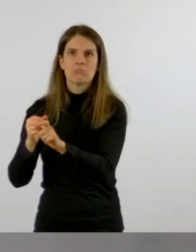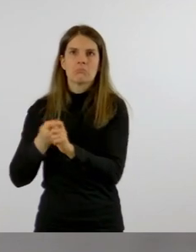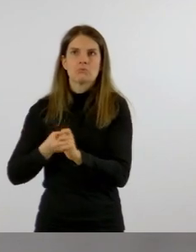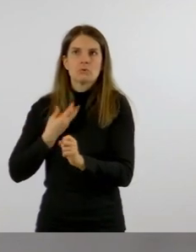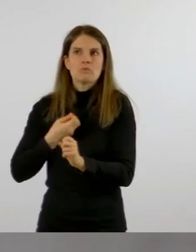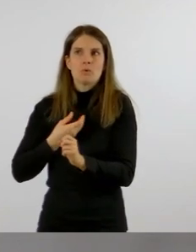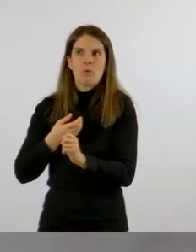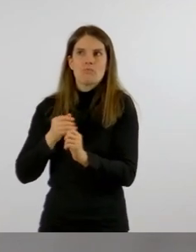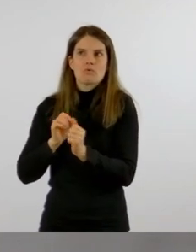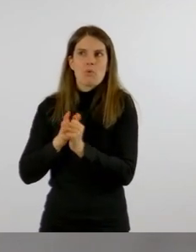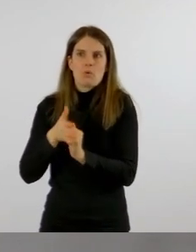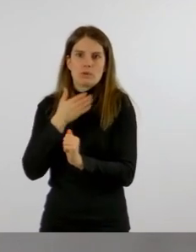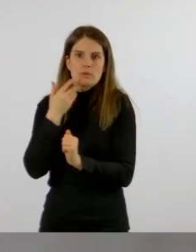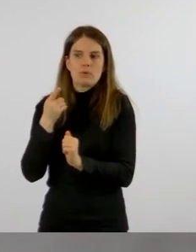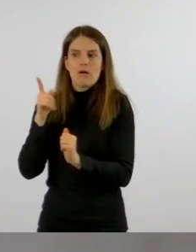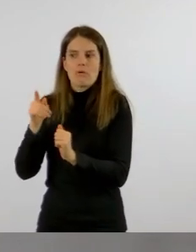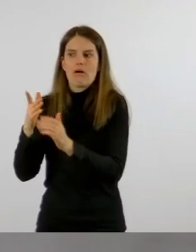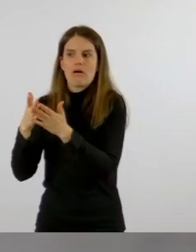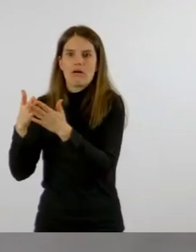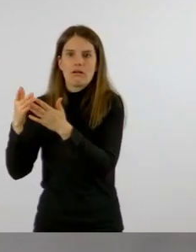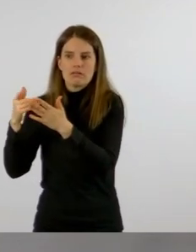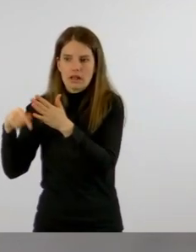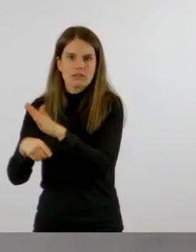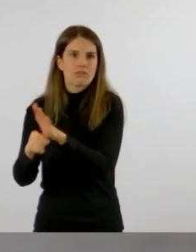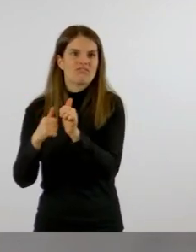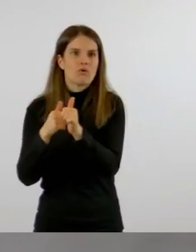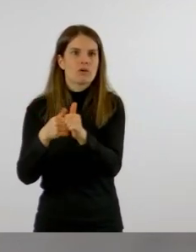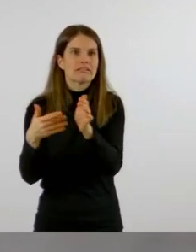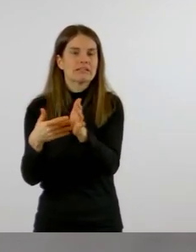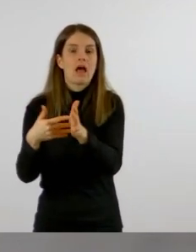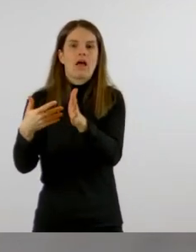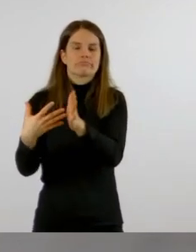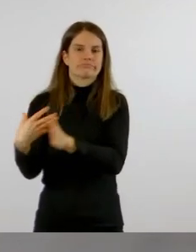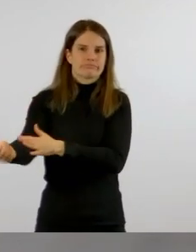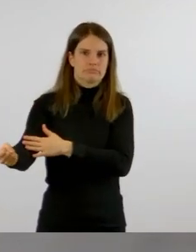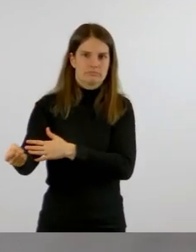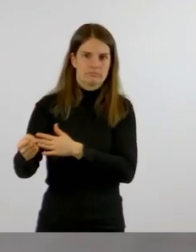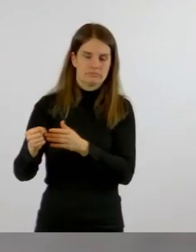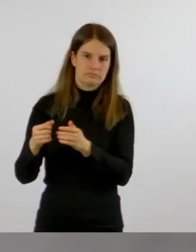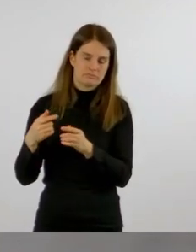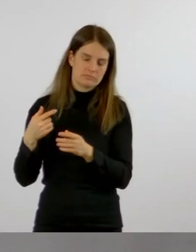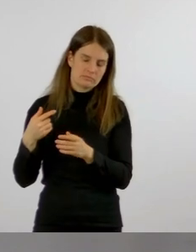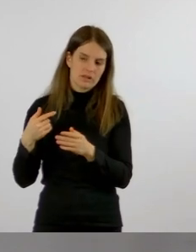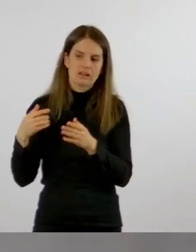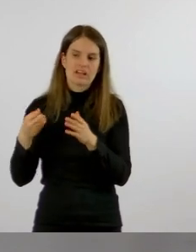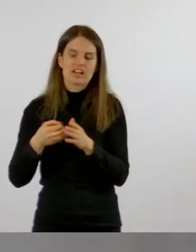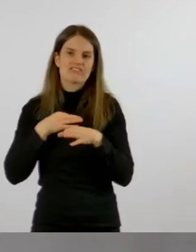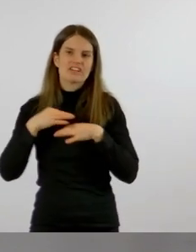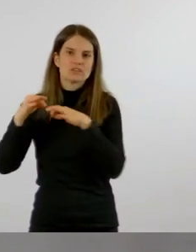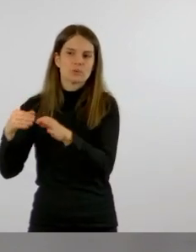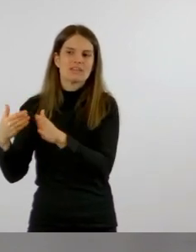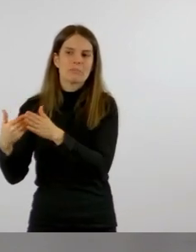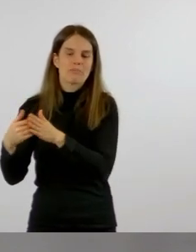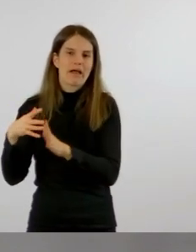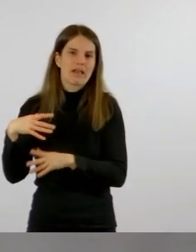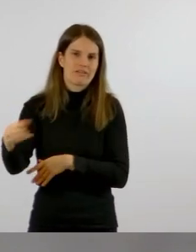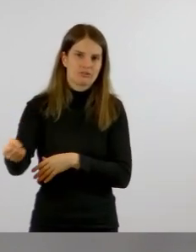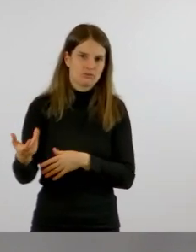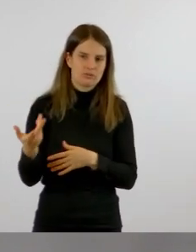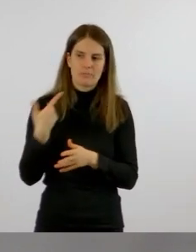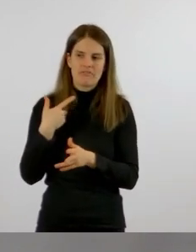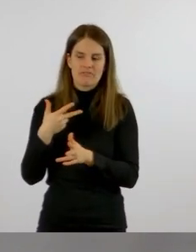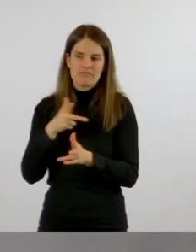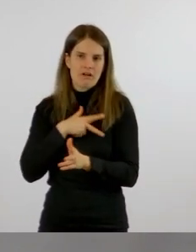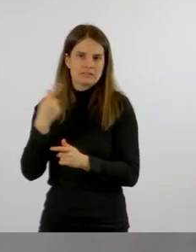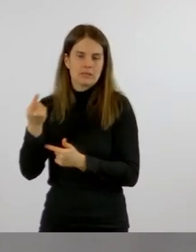die einer Krankenhausbehandlung bedürfen und die Infektion nebenbei praktisch bei Aufnahme festgestellt worden